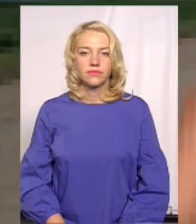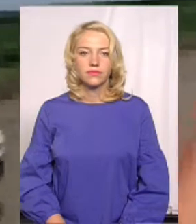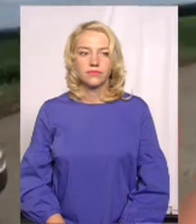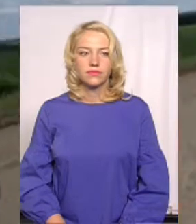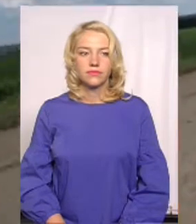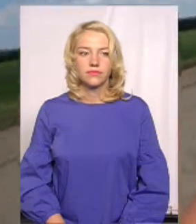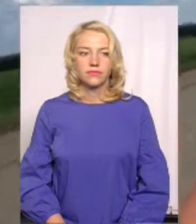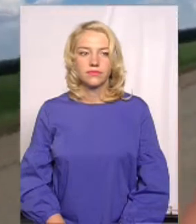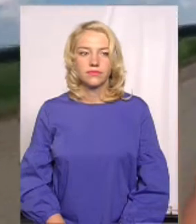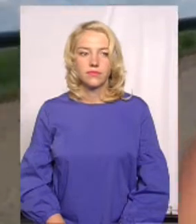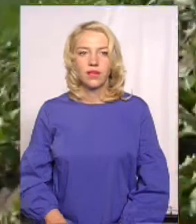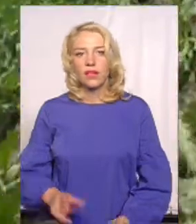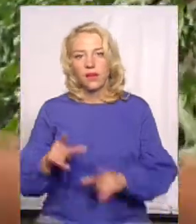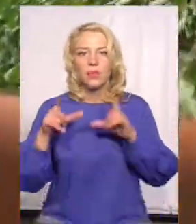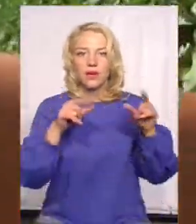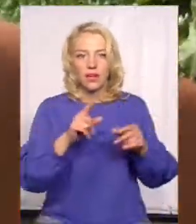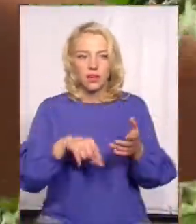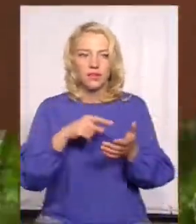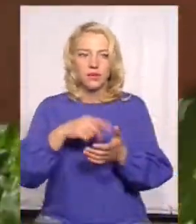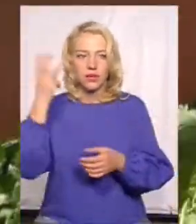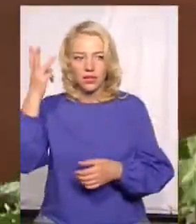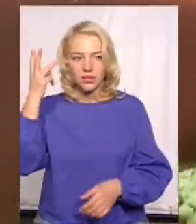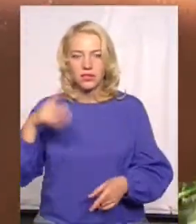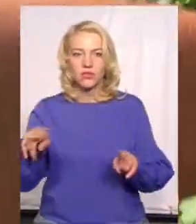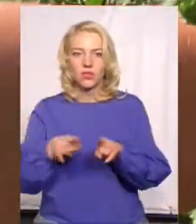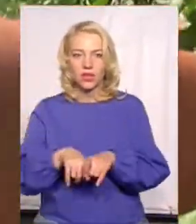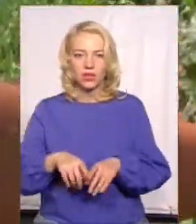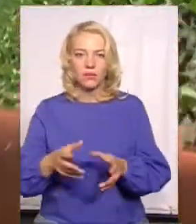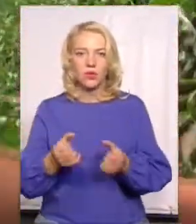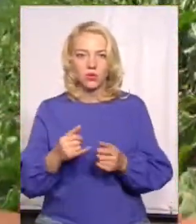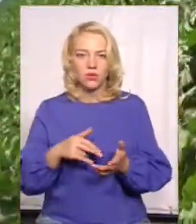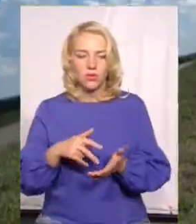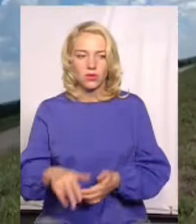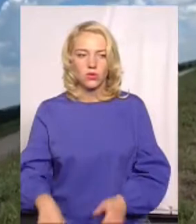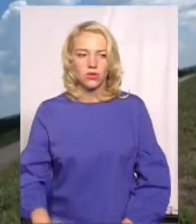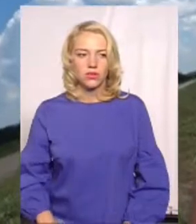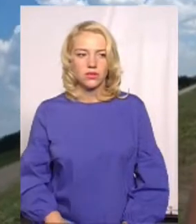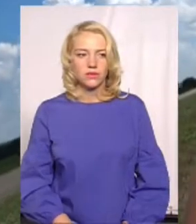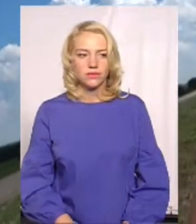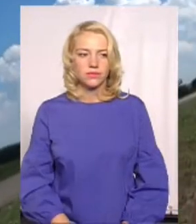Рванули Хмельницький. Тут буряк росте. Ось так, підходити?